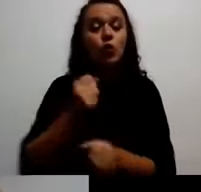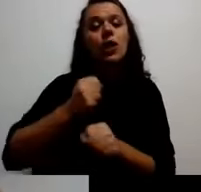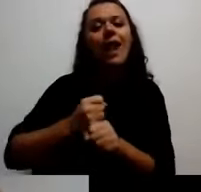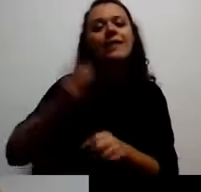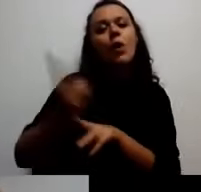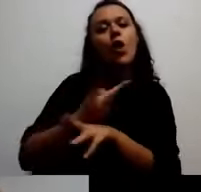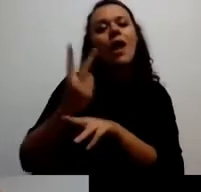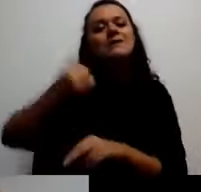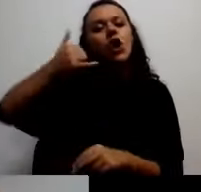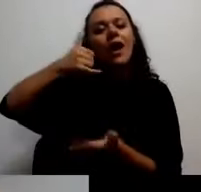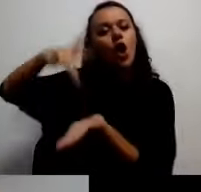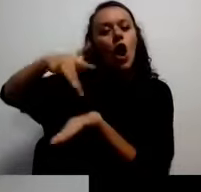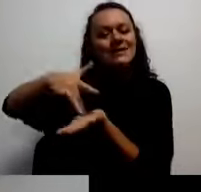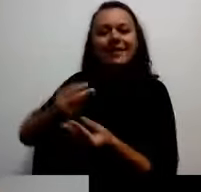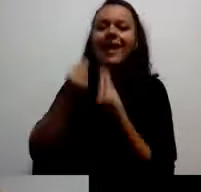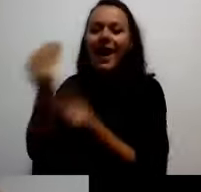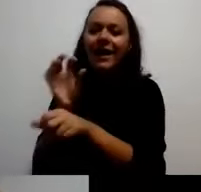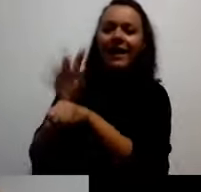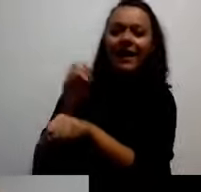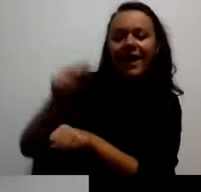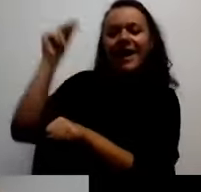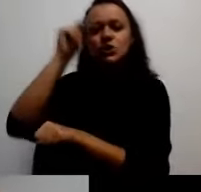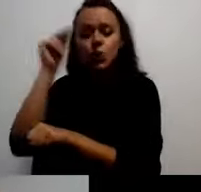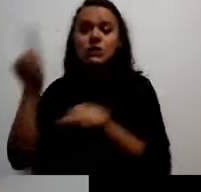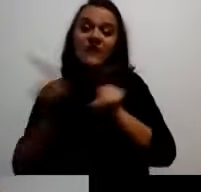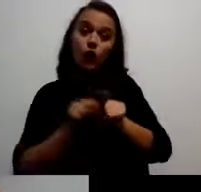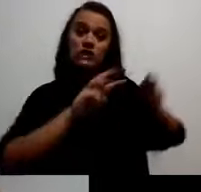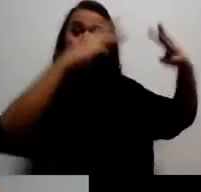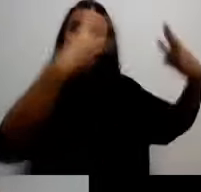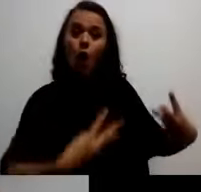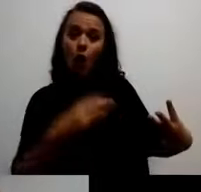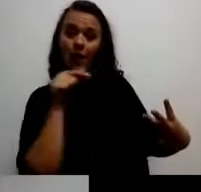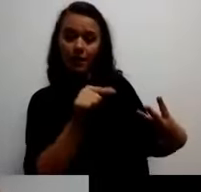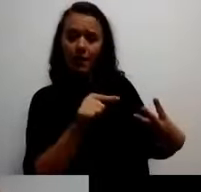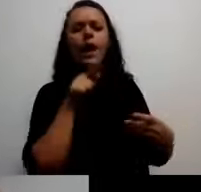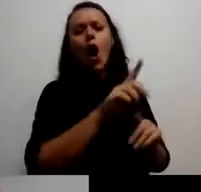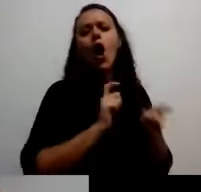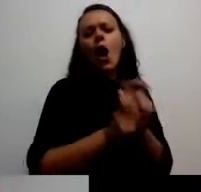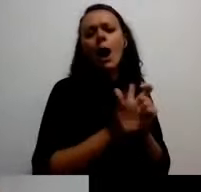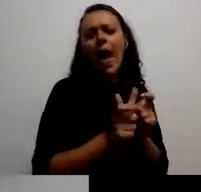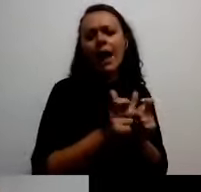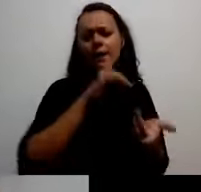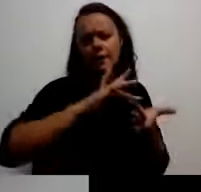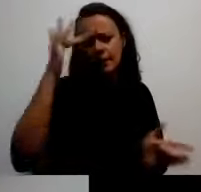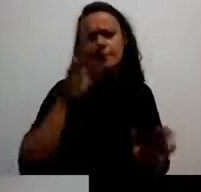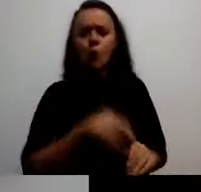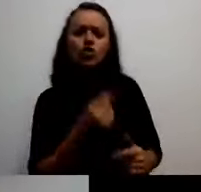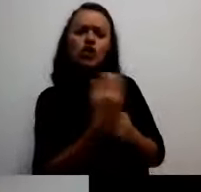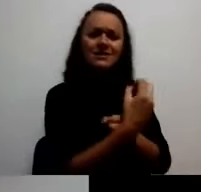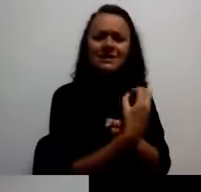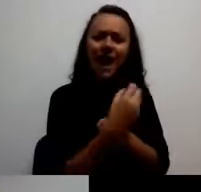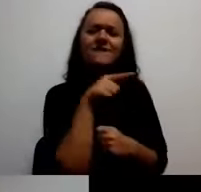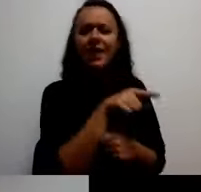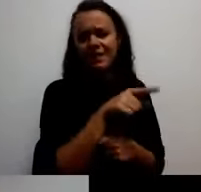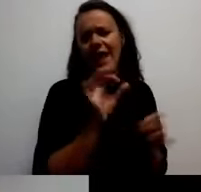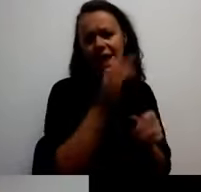iskustvenu podošku i platformi za online konsultacije sa ekspertima. I zajedno se boremo